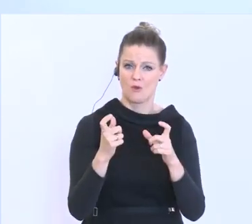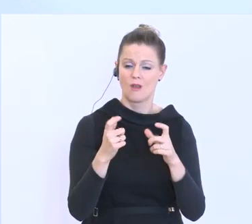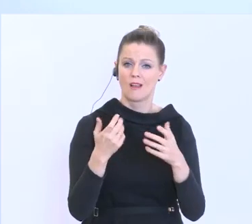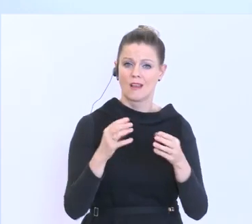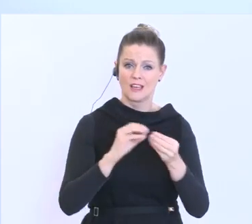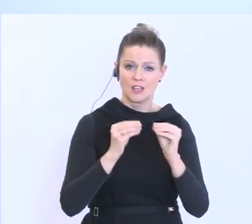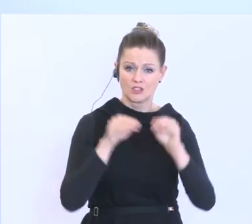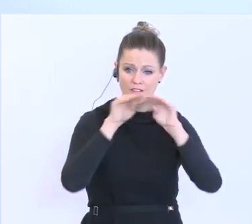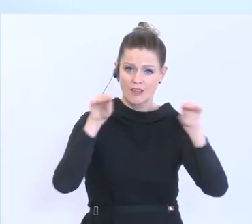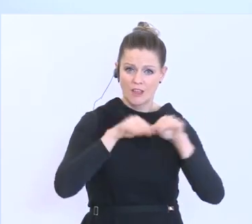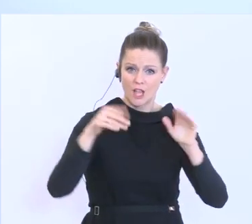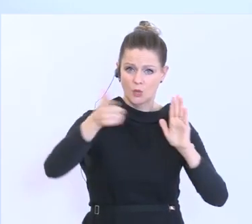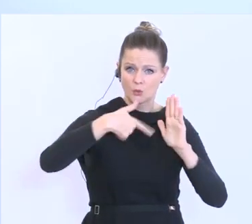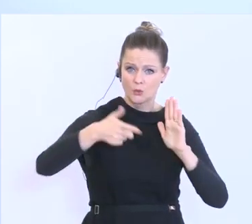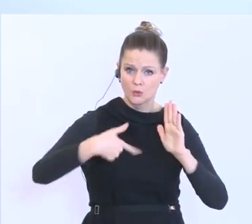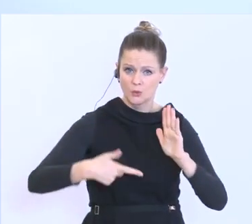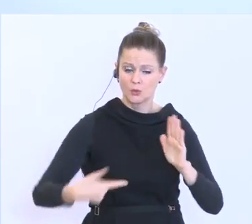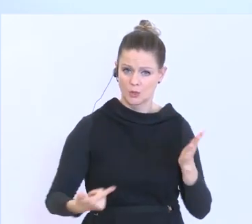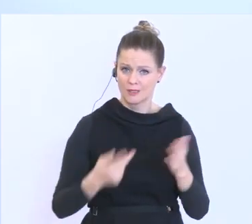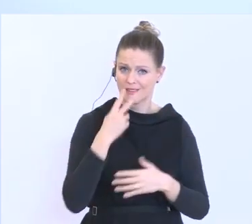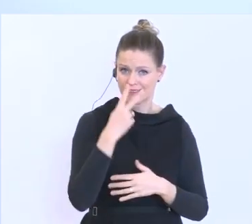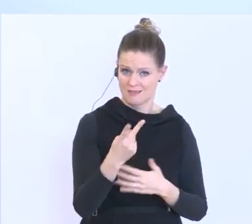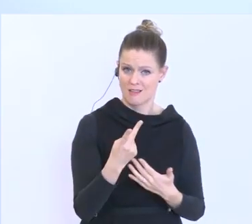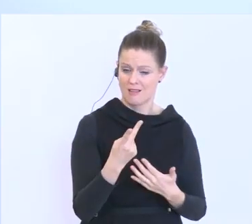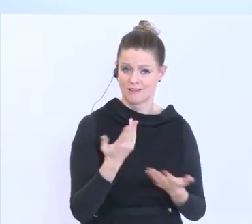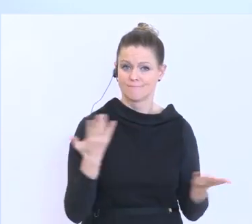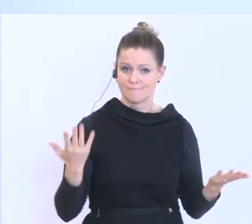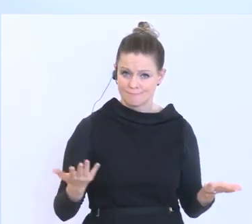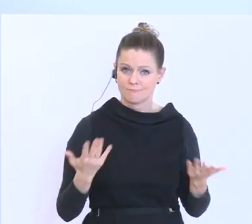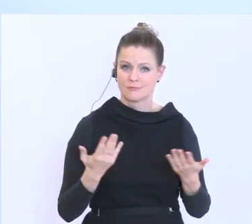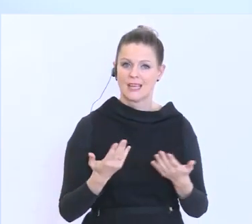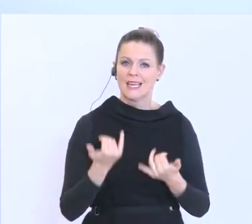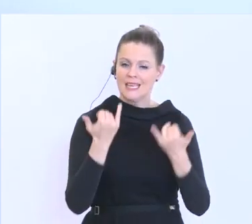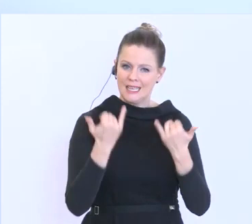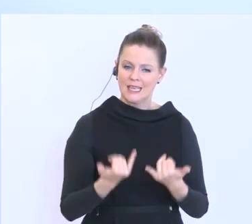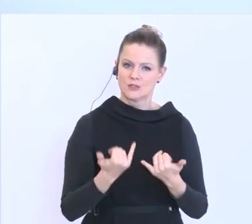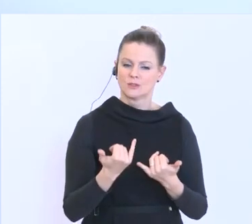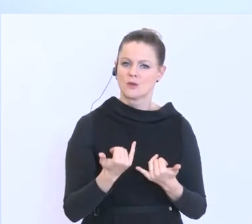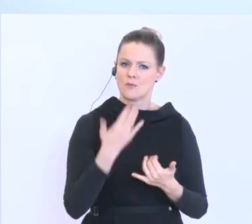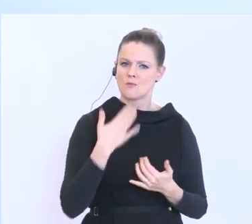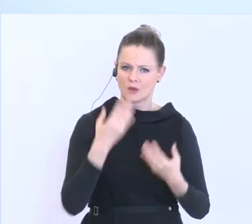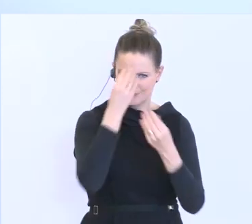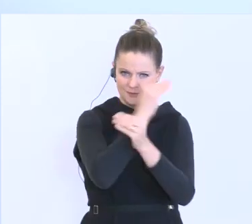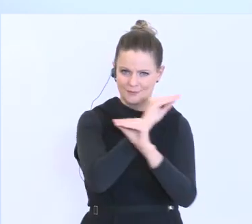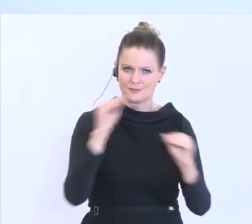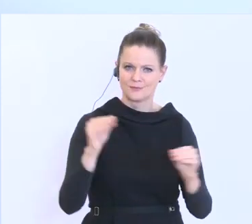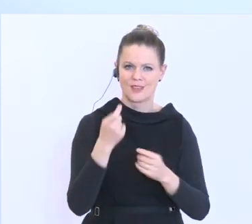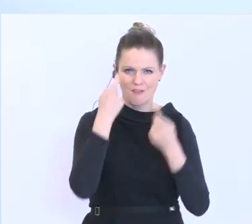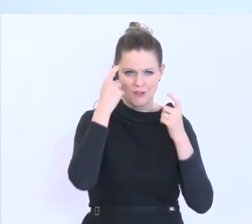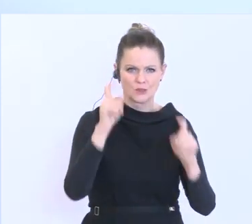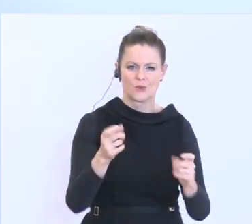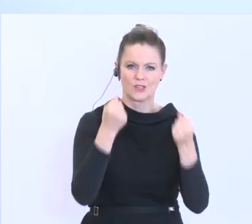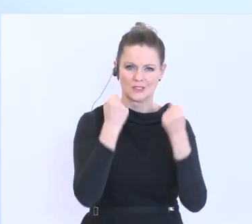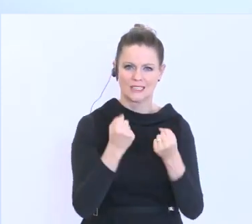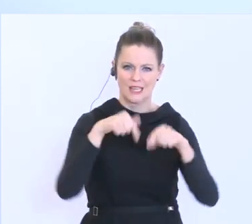Lebensmittelregalen in österreichischen Medien gezeigt wurden. An dieser Stelle ist zu sagen, die Versorgungssicherheit in Österreich